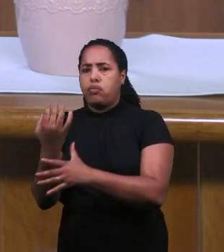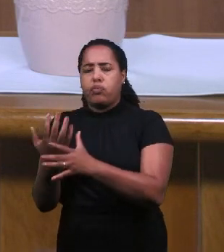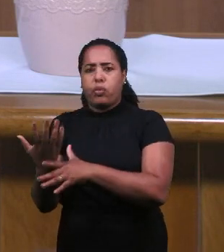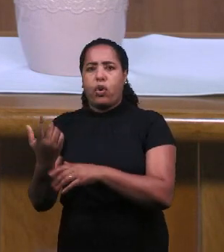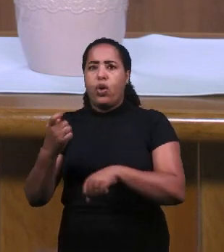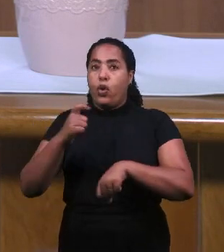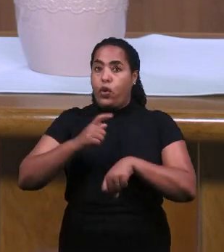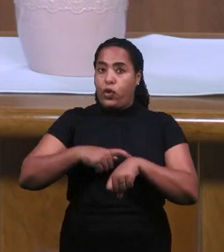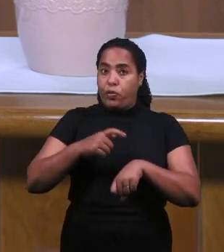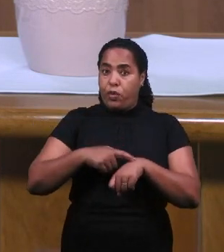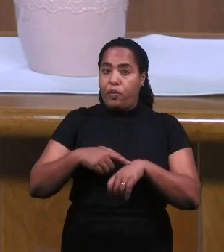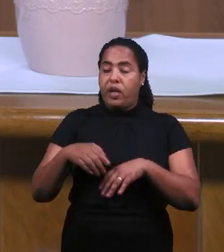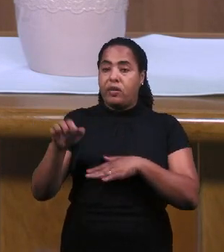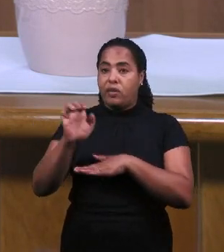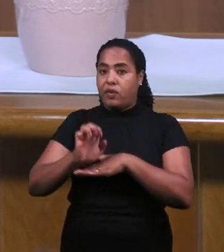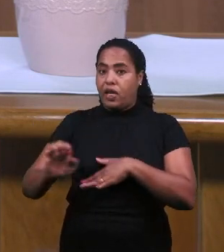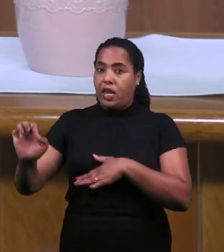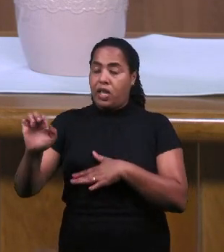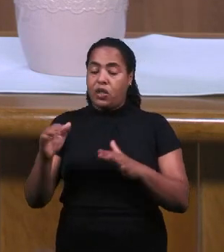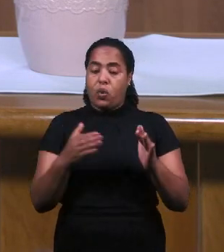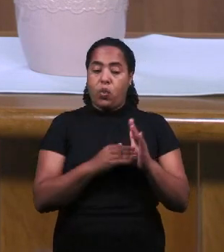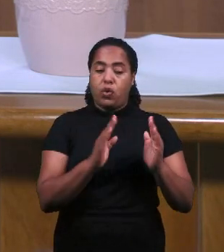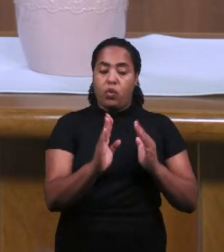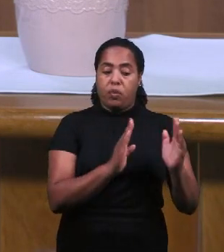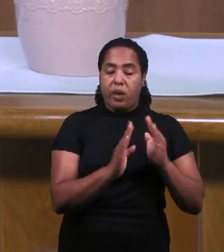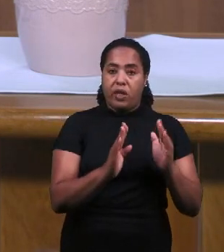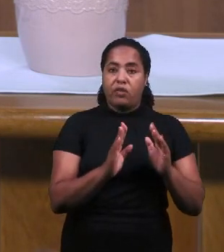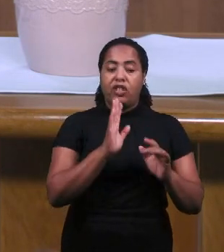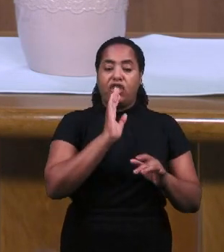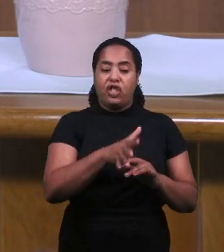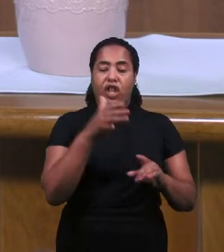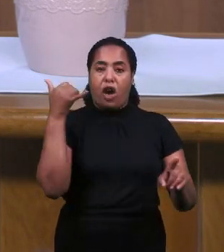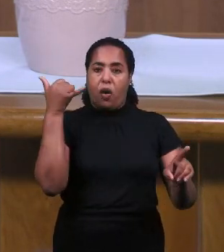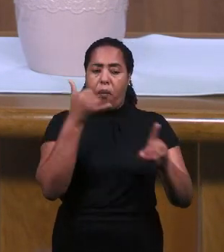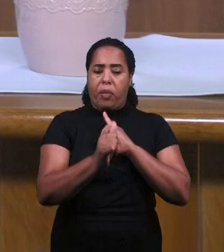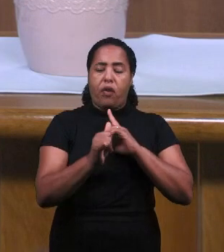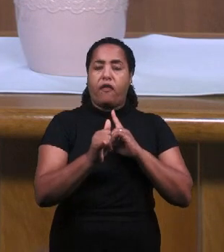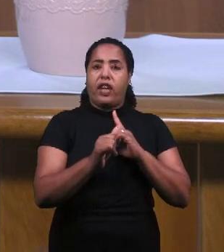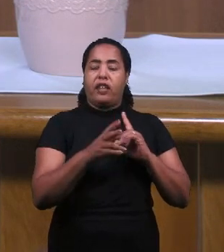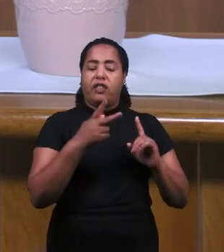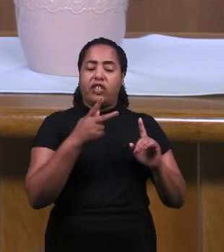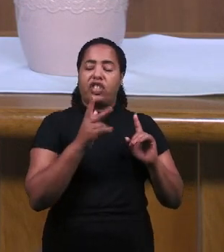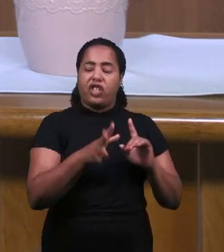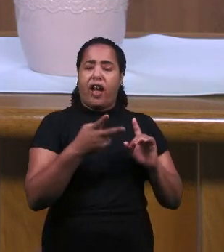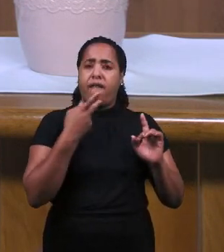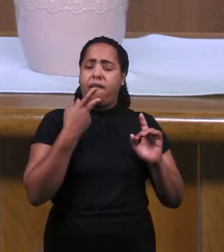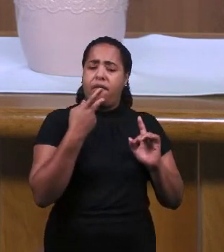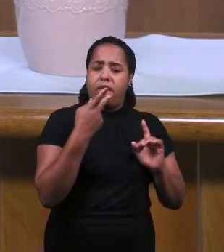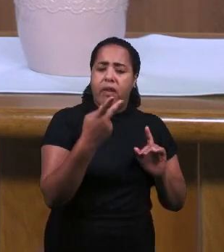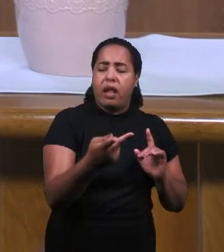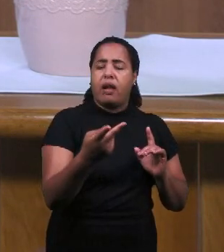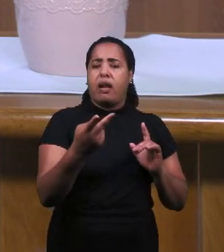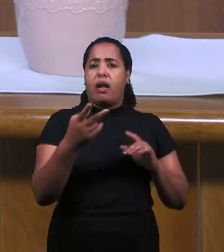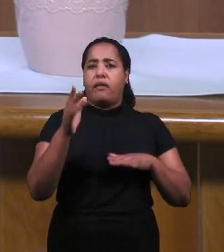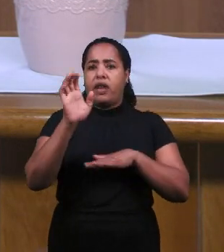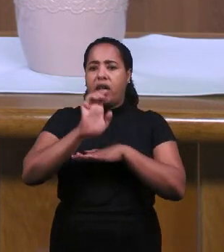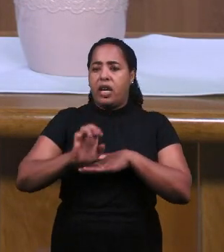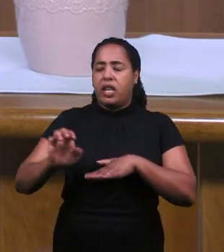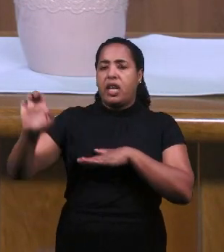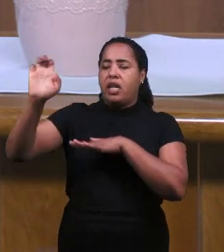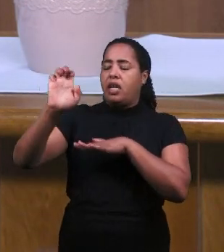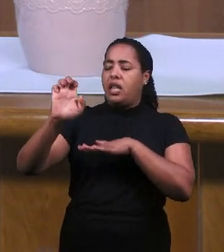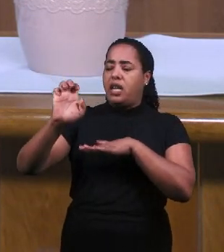Еще Пророки Когда Последний Круг Проходит И Элисей